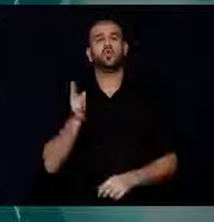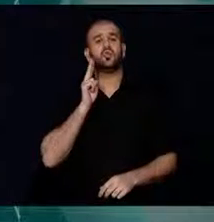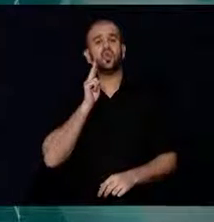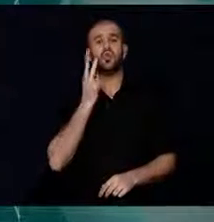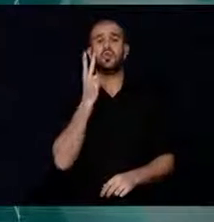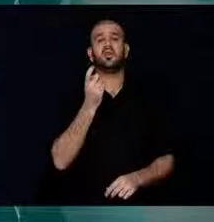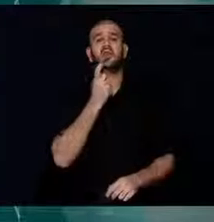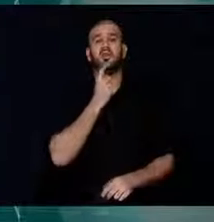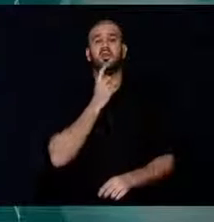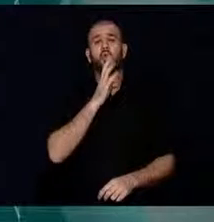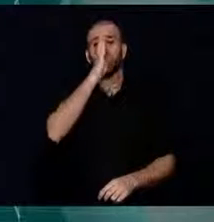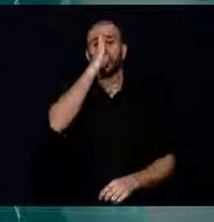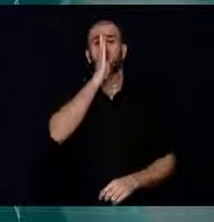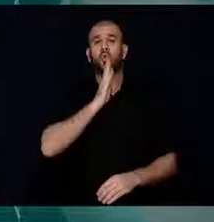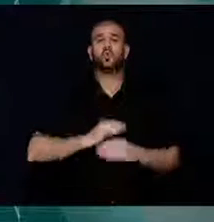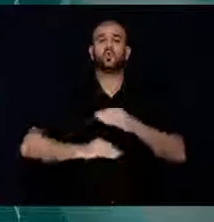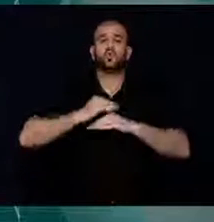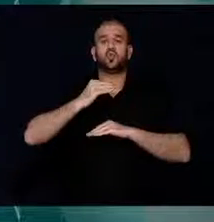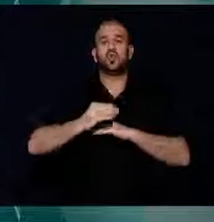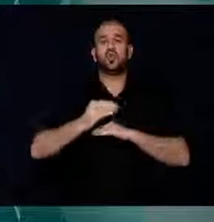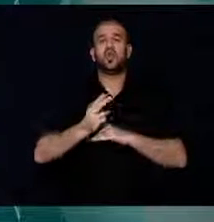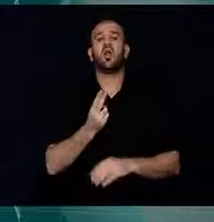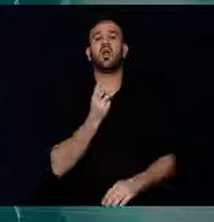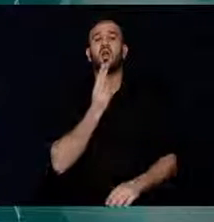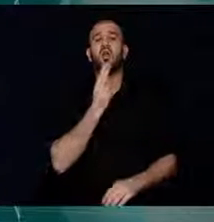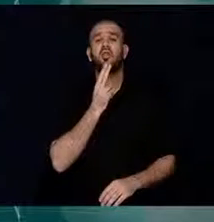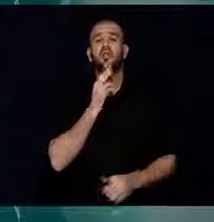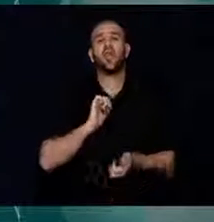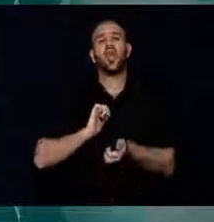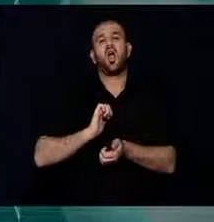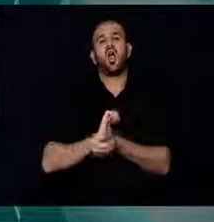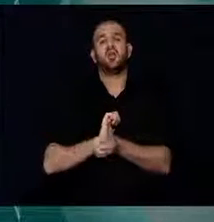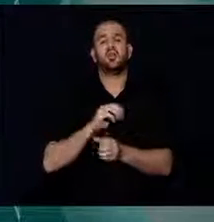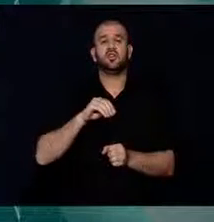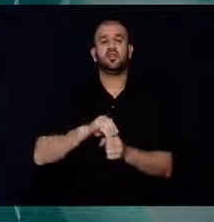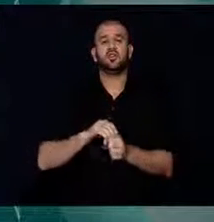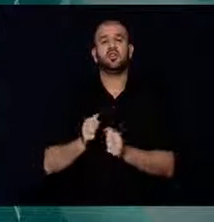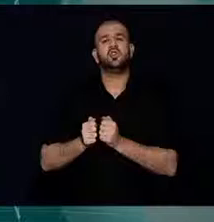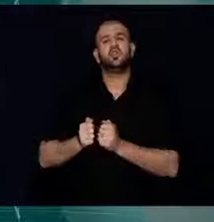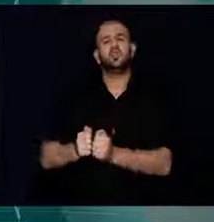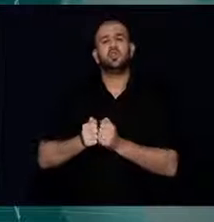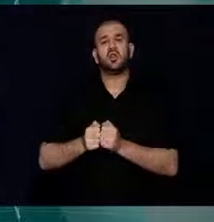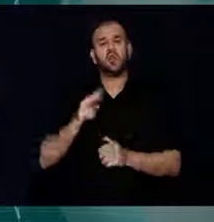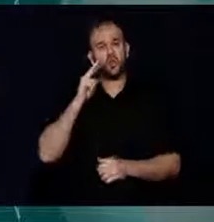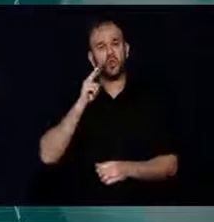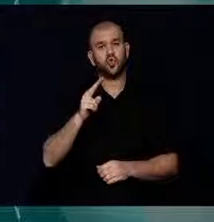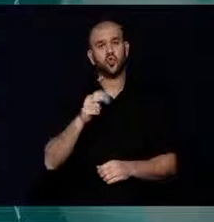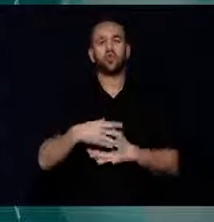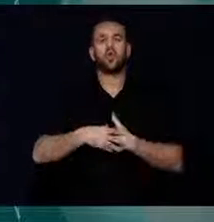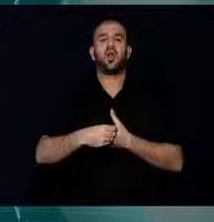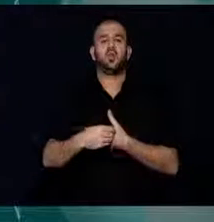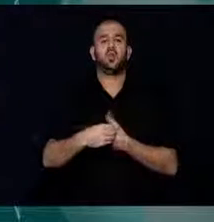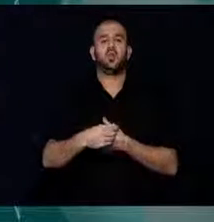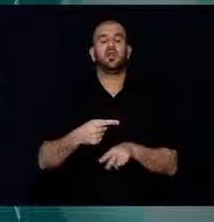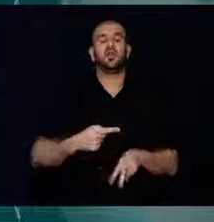üzerinde kadının, Aile içinde şiddete maruz kaldığını kaydetti. Akansoy,